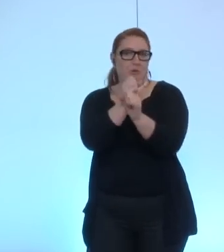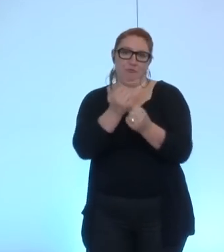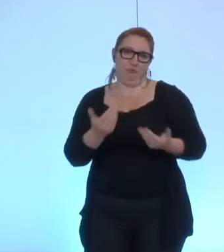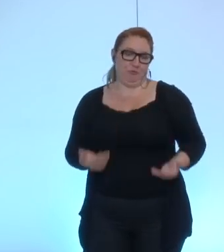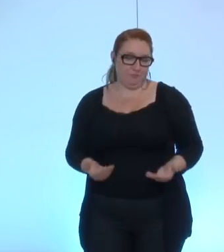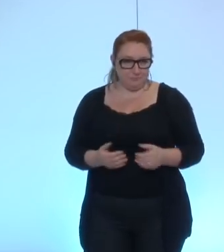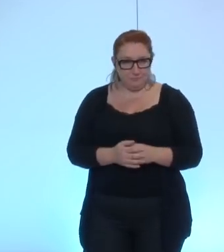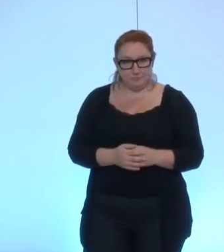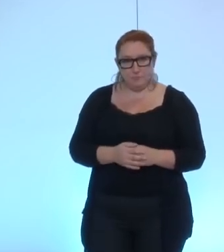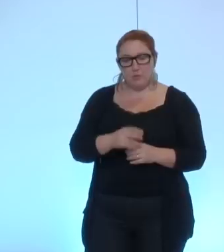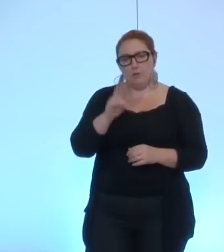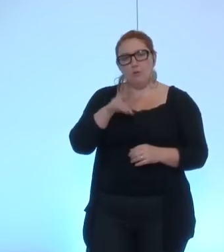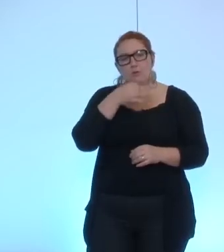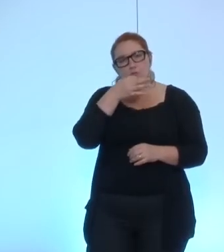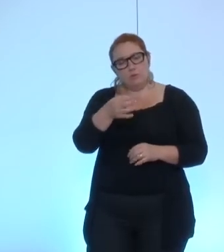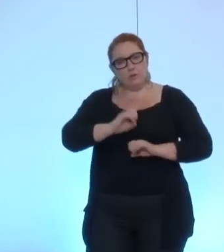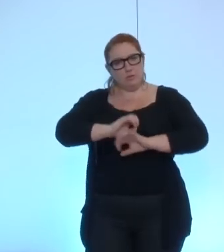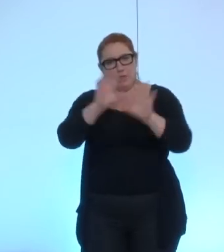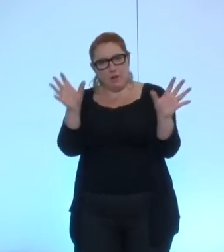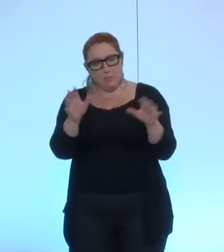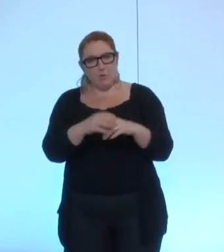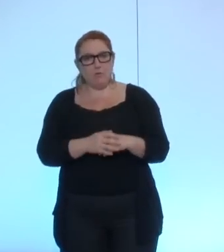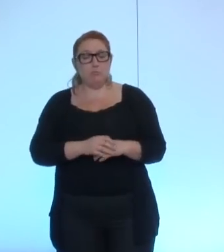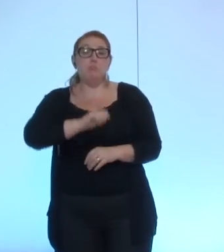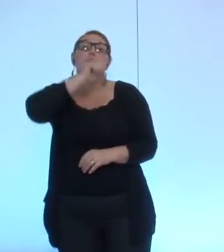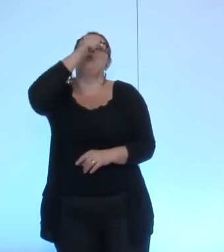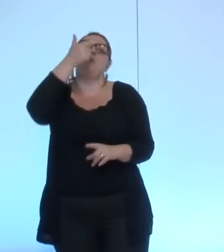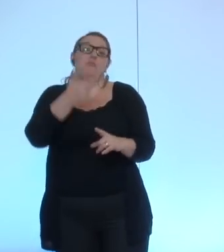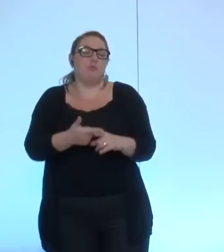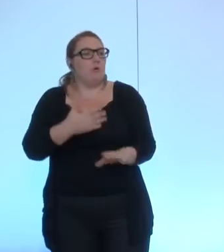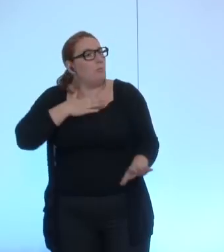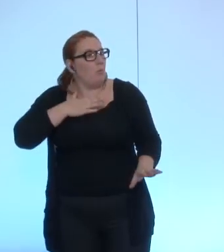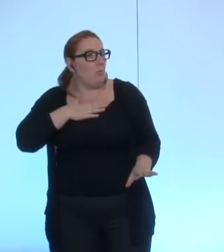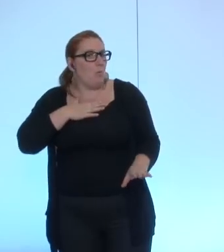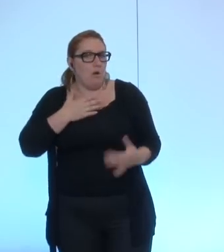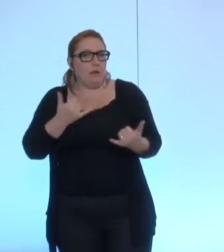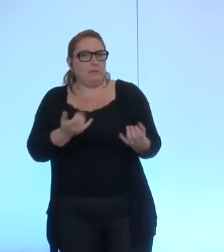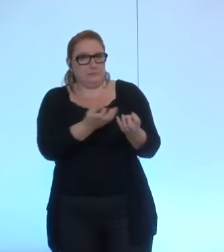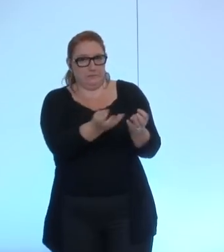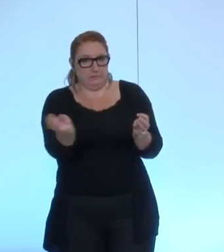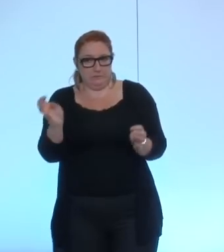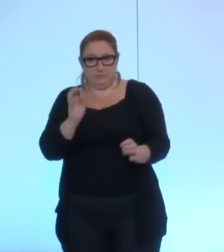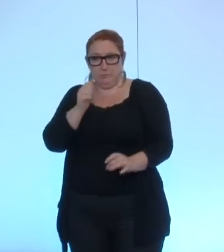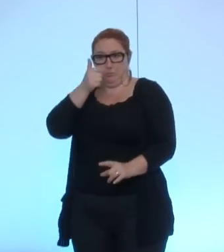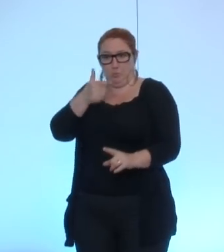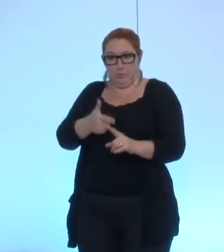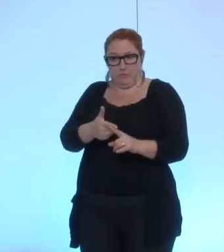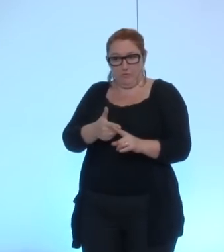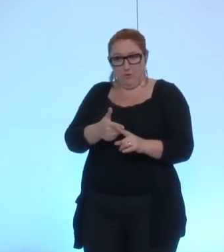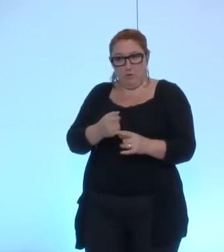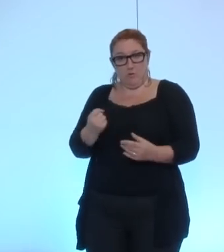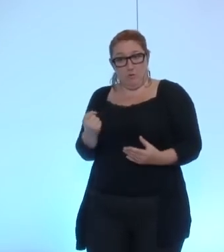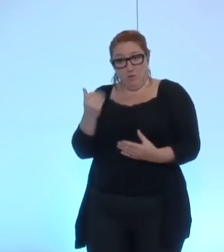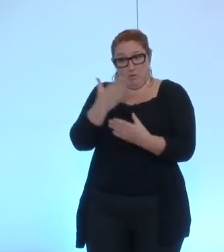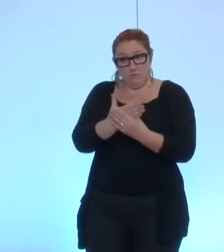devoir dire très clairement que pour la première fois pour ce qui me concerne dans cette assemblée j'ai dû faire une intervention sur ce sujet là